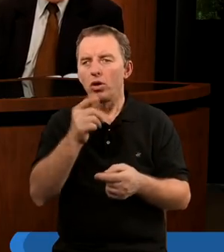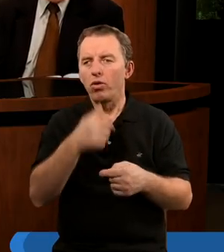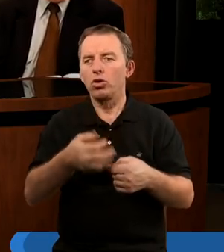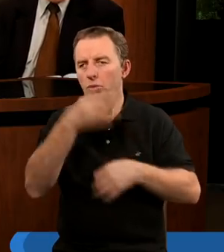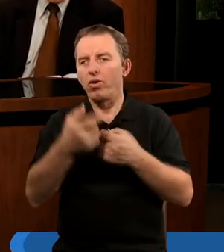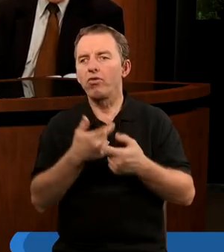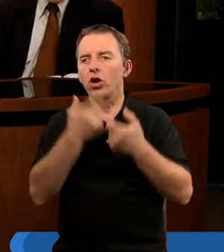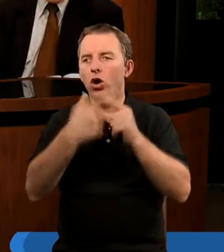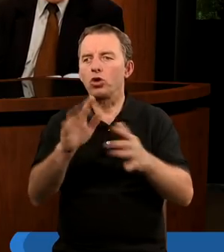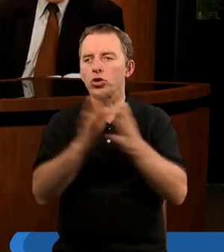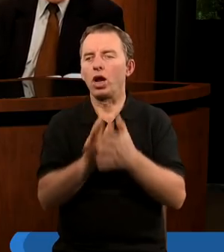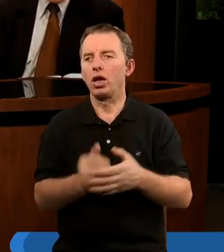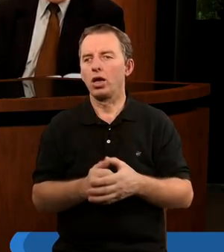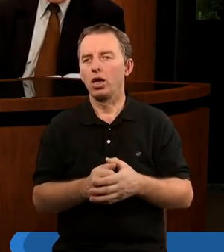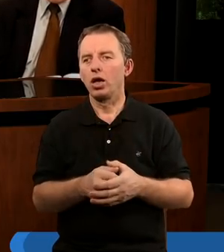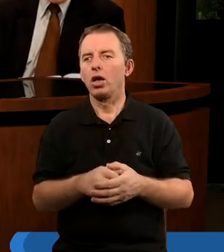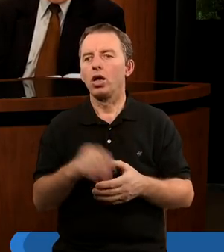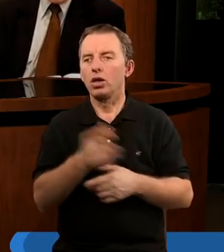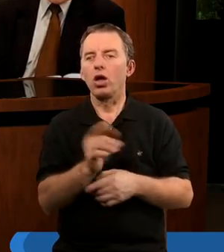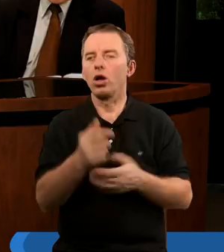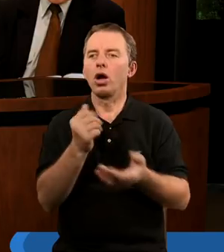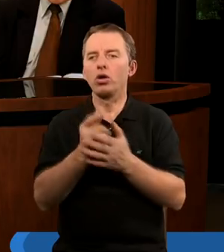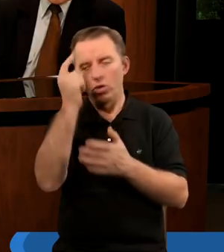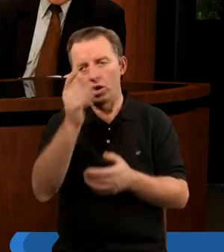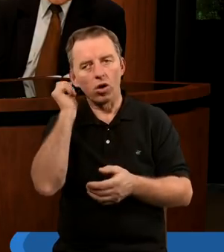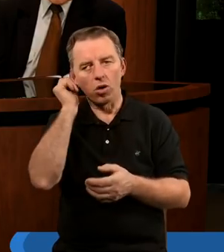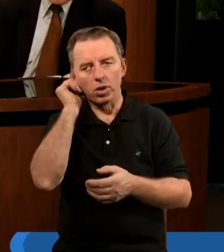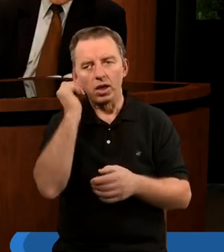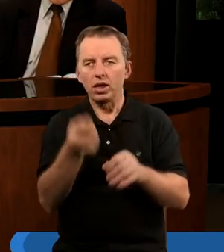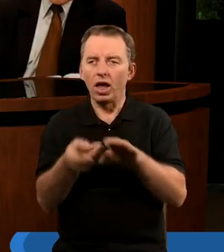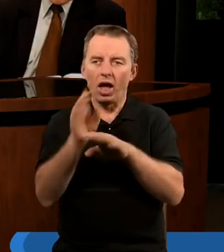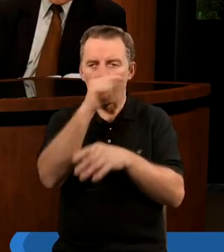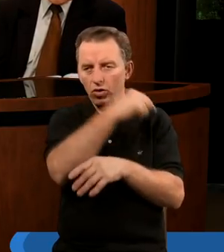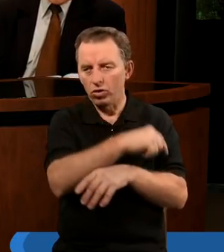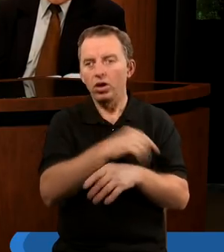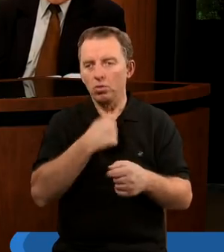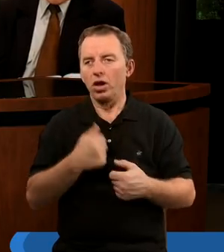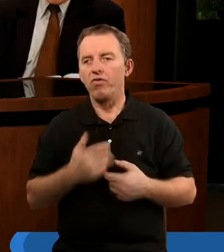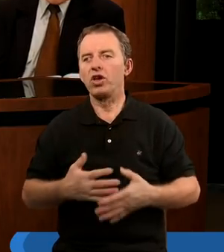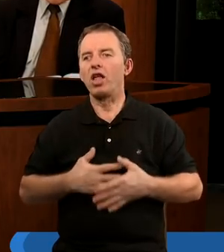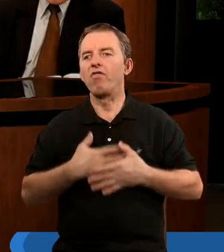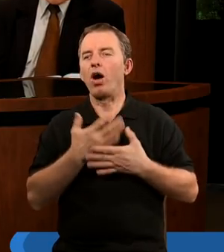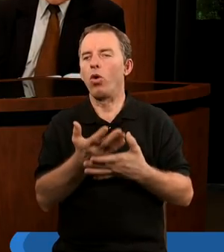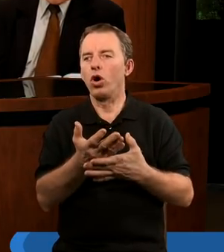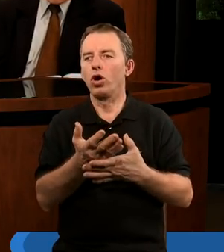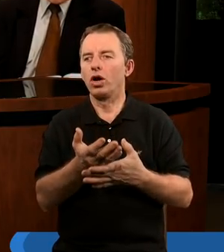śpiewać w kościele, że to raczej domena kobiet, zawodzenie. Tak mi się wtedy wydawało.